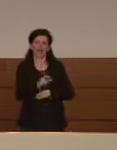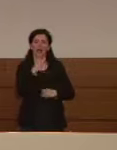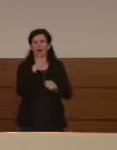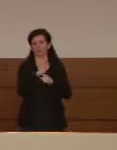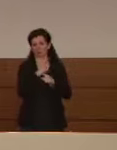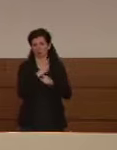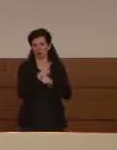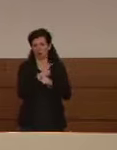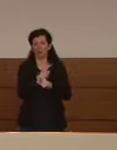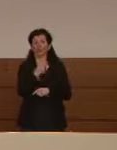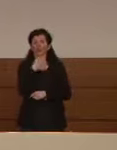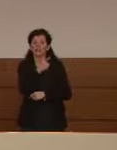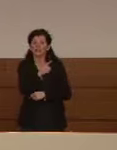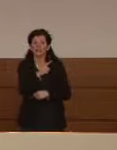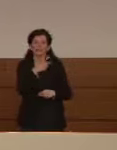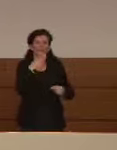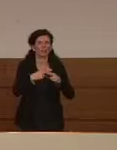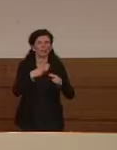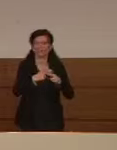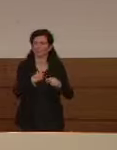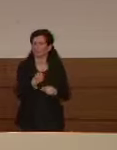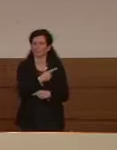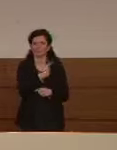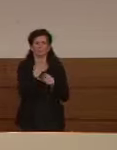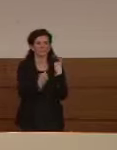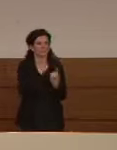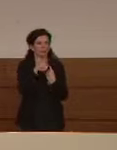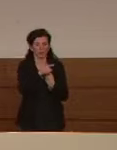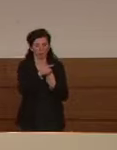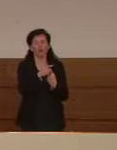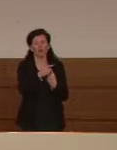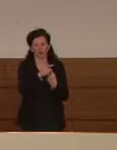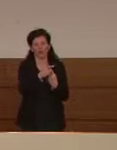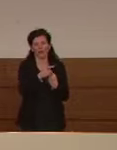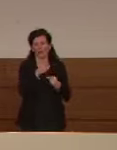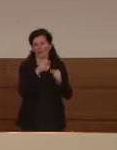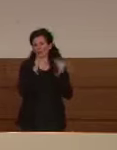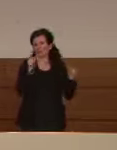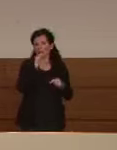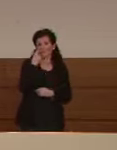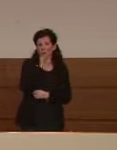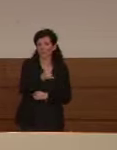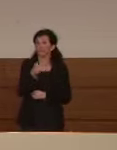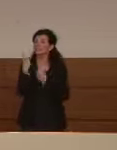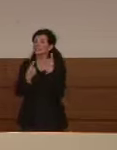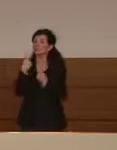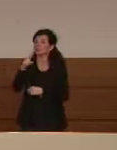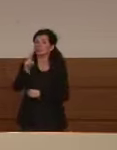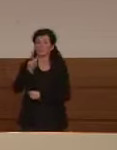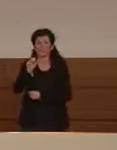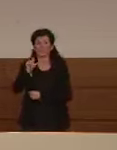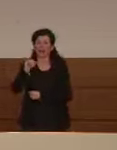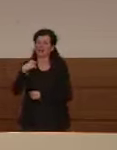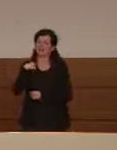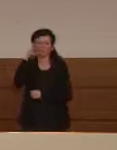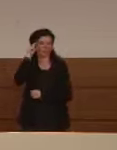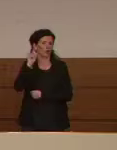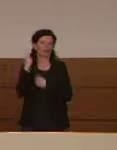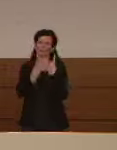lo richiede nel caso specifico non conosco bene la questione quindi non posso darle una risposta